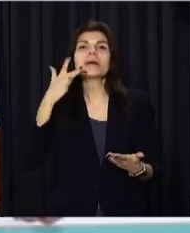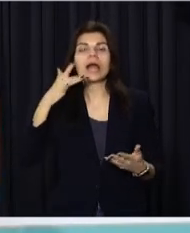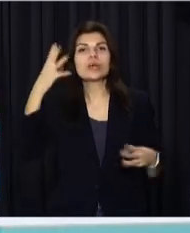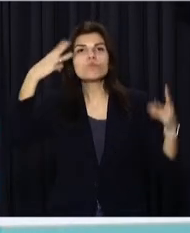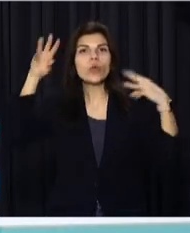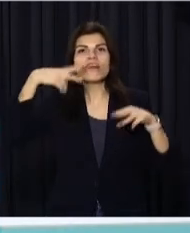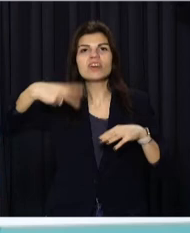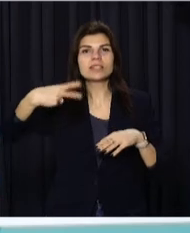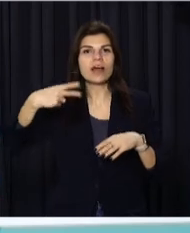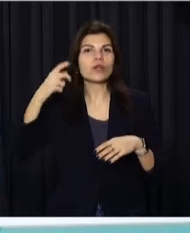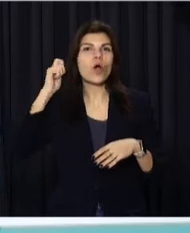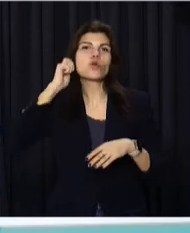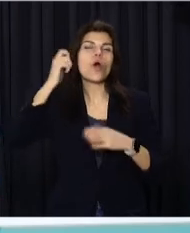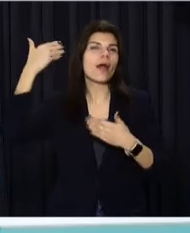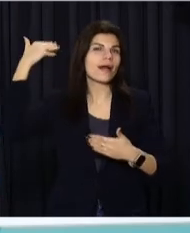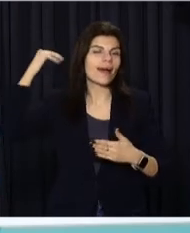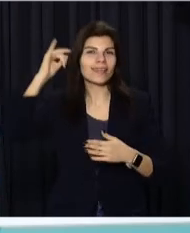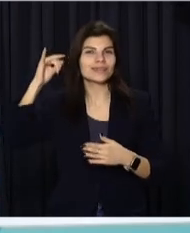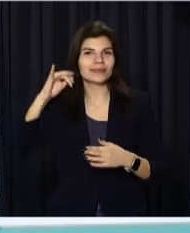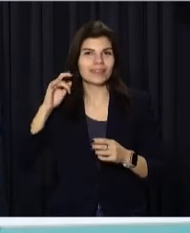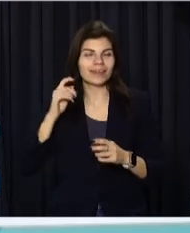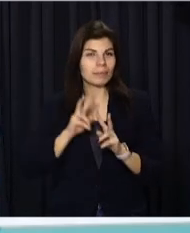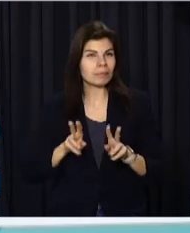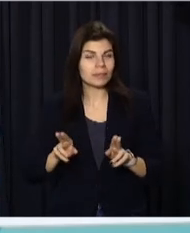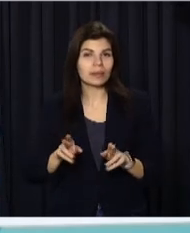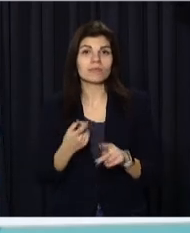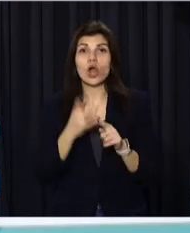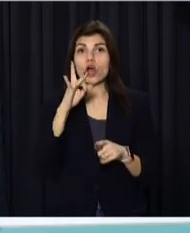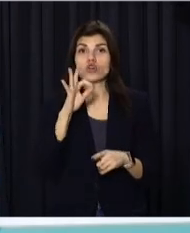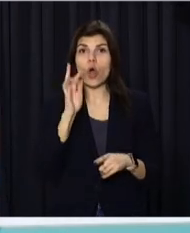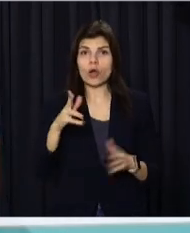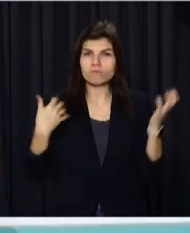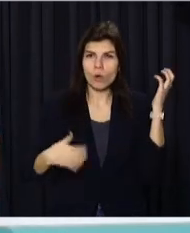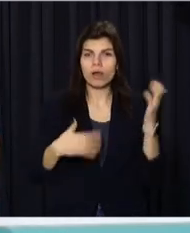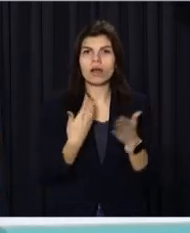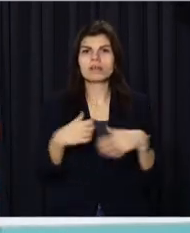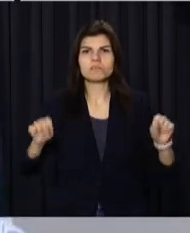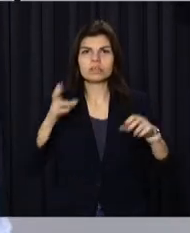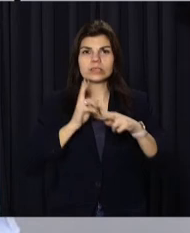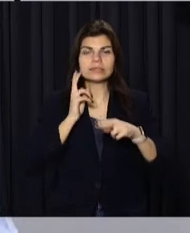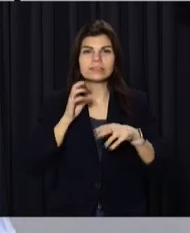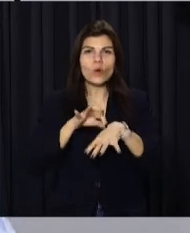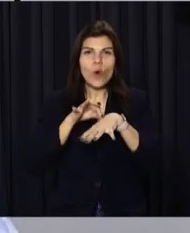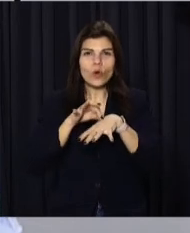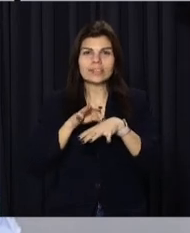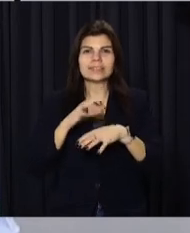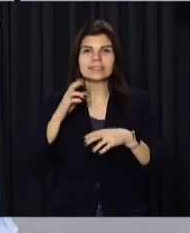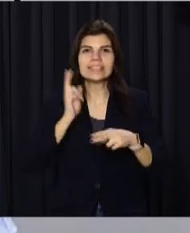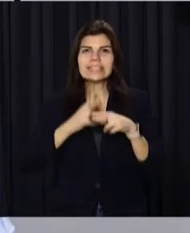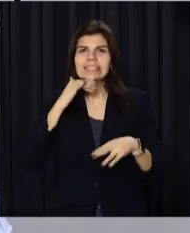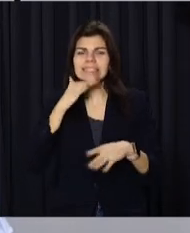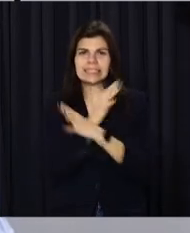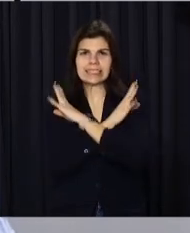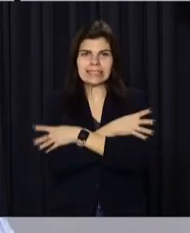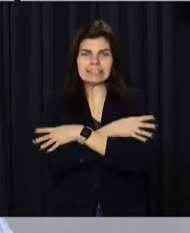років, це може бути рок-стилі, байкерські. Нещодавно в нас було весільне, де на